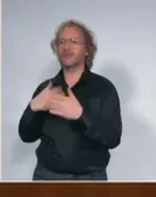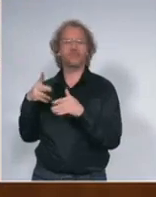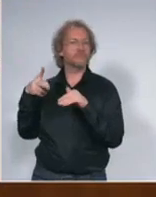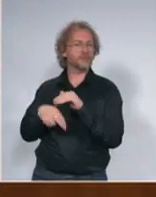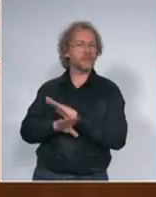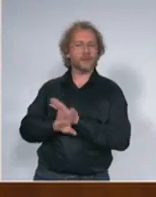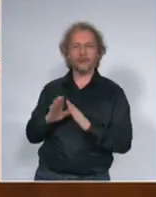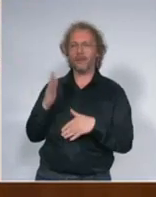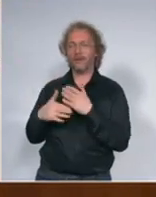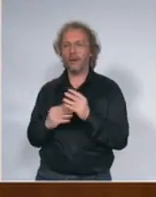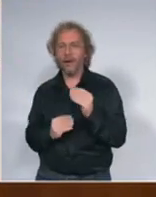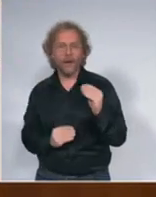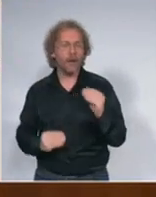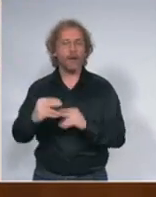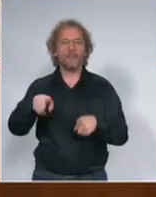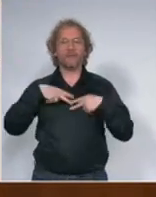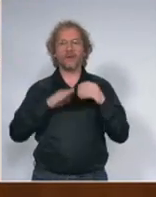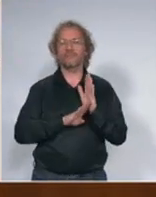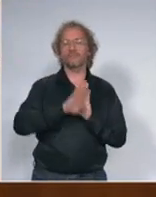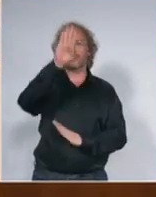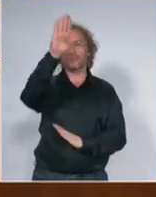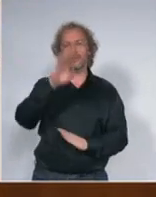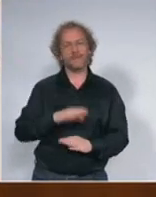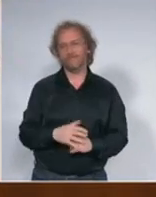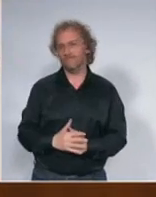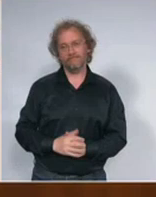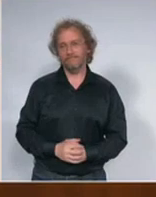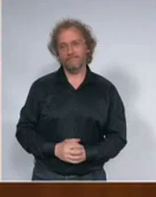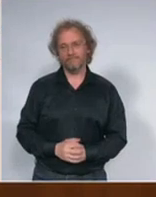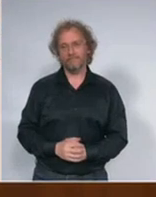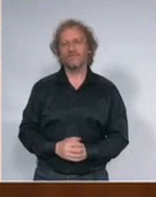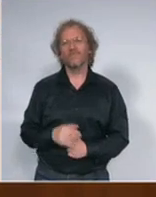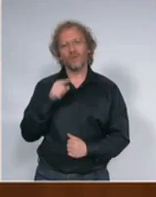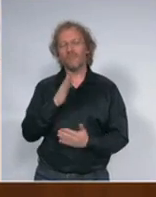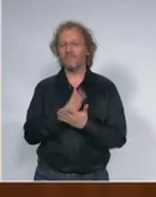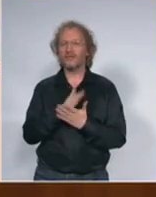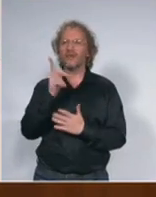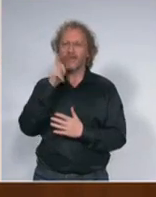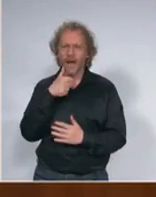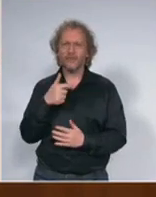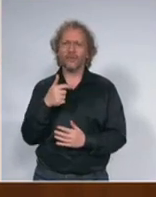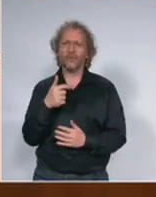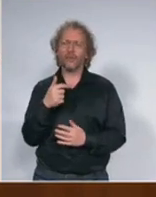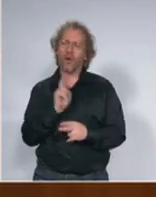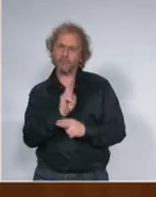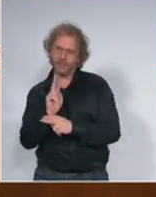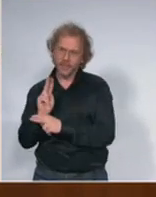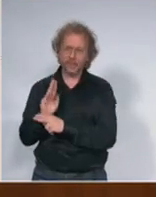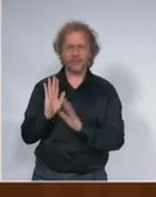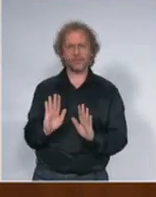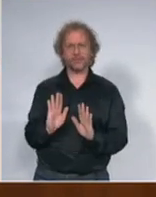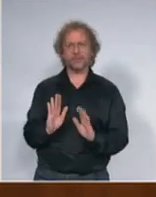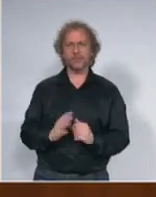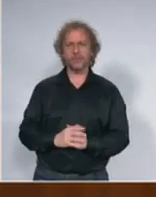sve slučaje smo proučili bit ćemo izuzetno izuzetno oprezni što se tiče zatvaranja granica evo ja ću vam